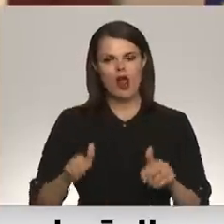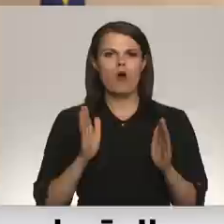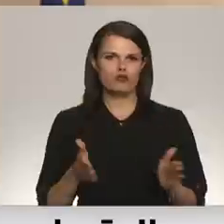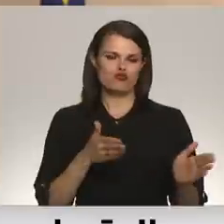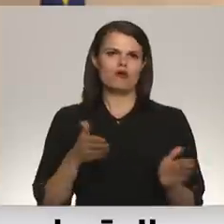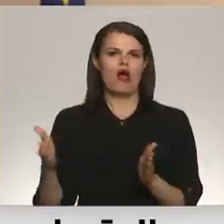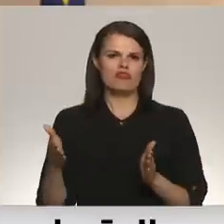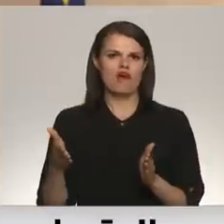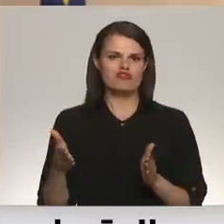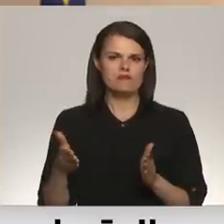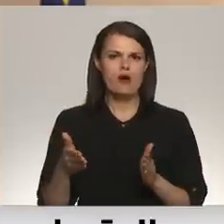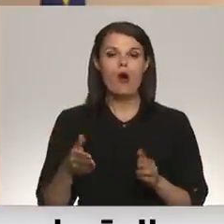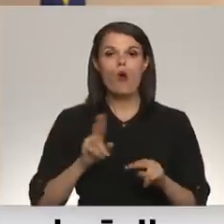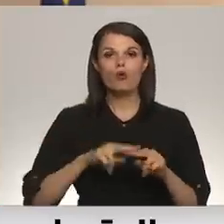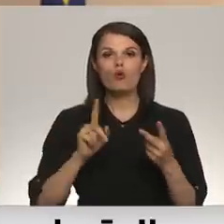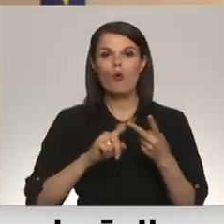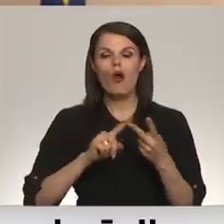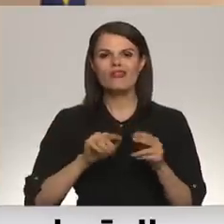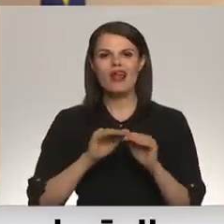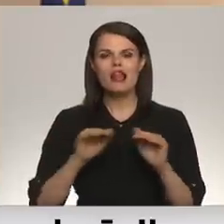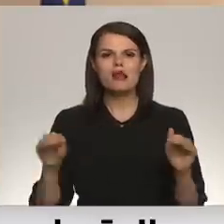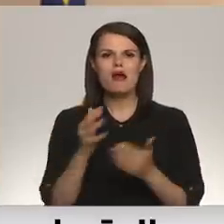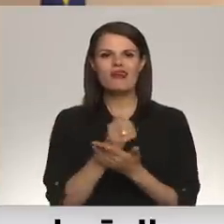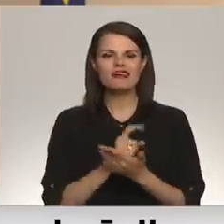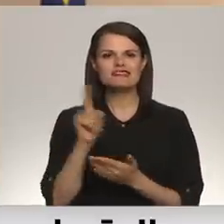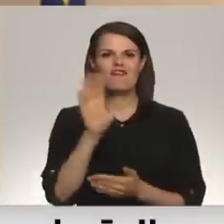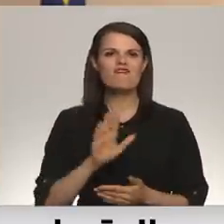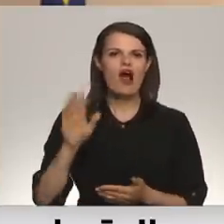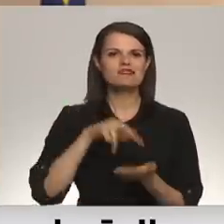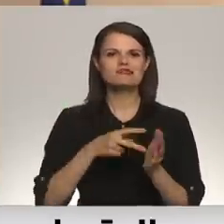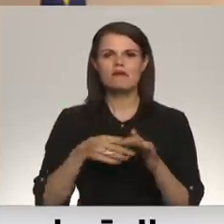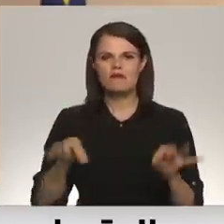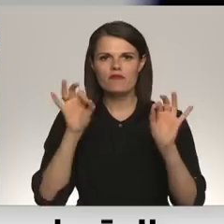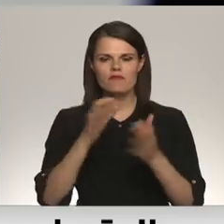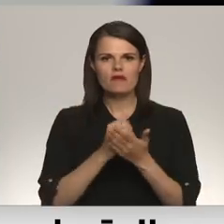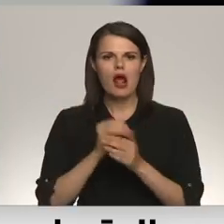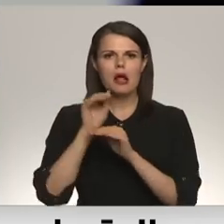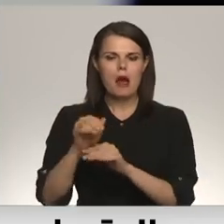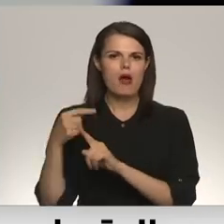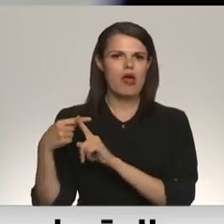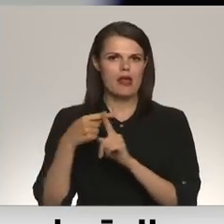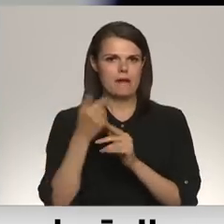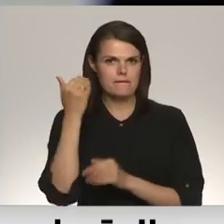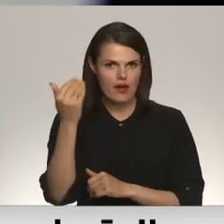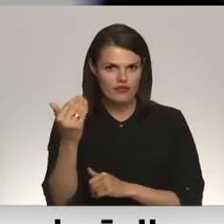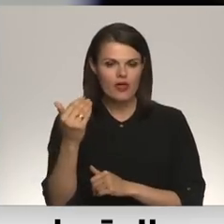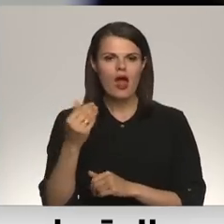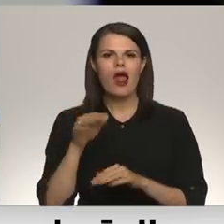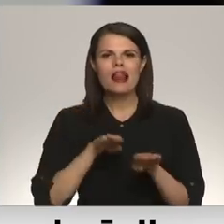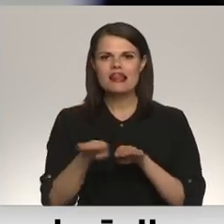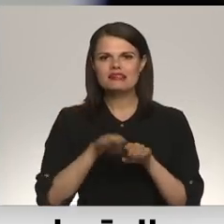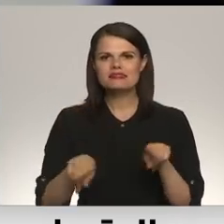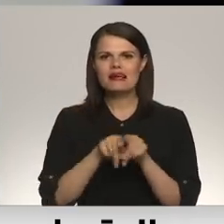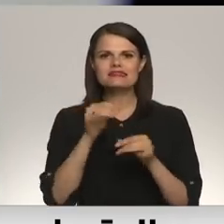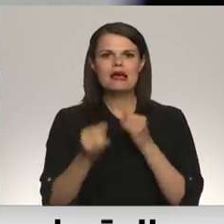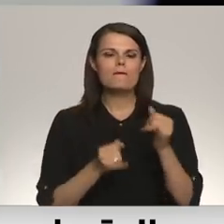palielinātu. Otra līmeņa rezervas ir strateģiskās valsts rezervas, kuras glabā NMPD. Un līdzīgi kā Zemkopības ministrija